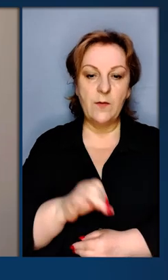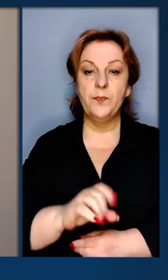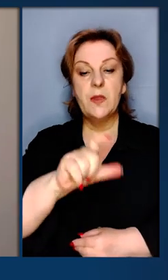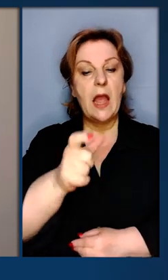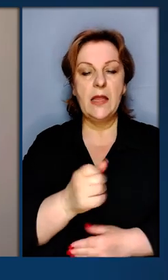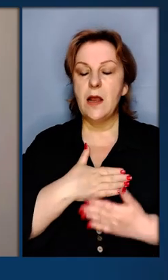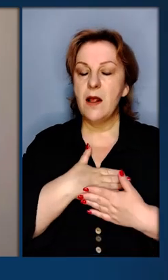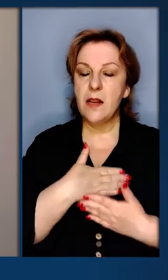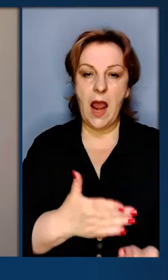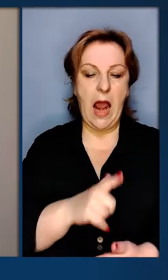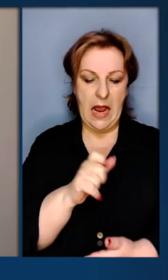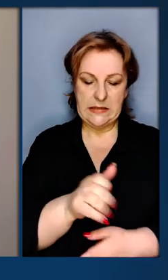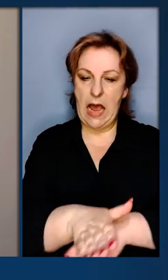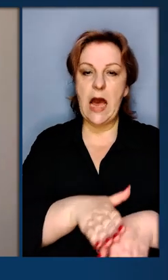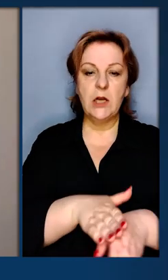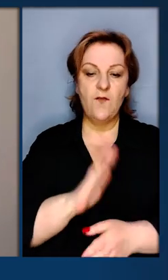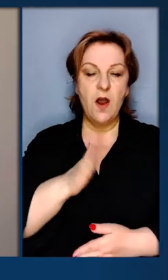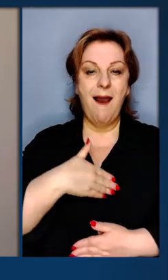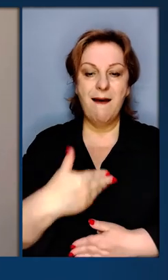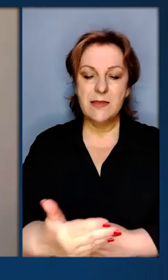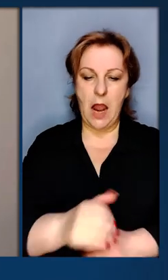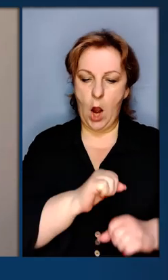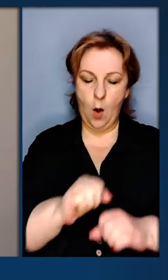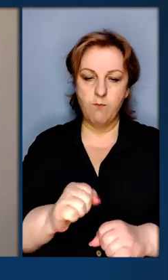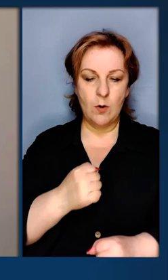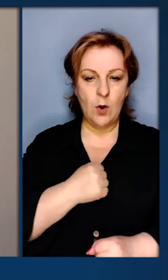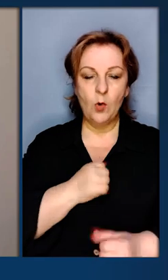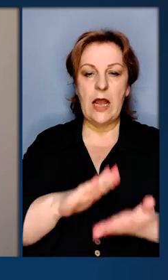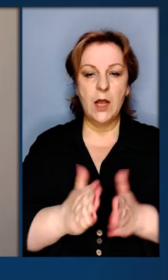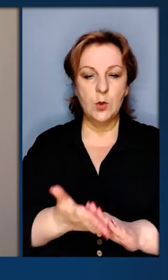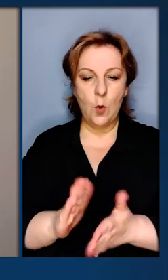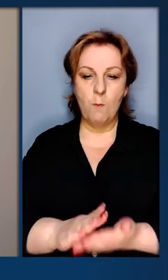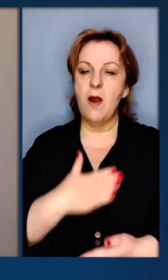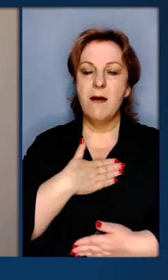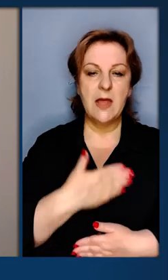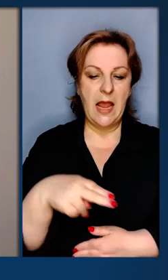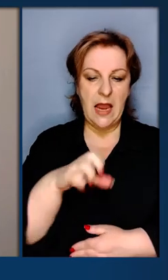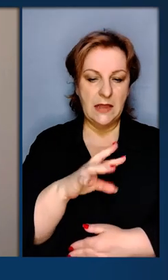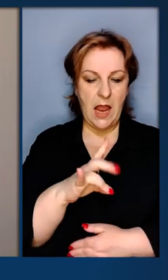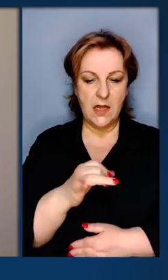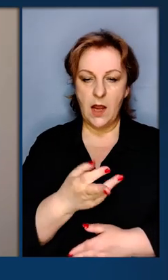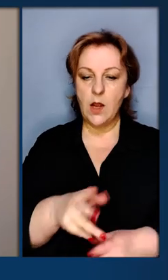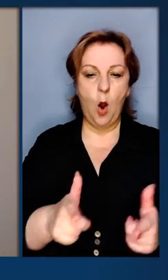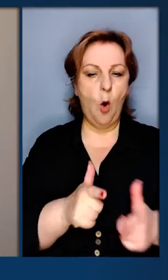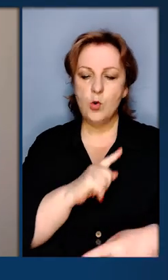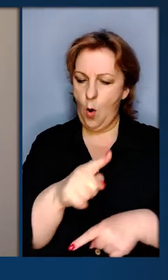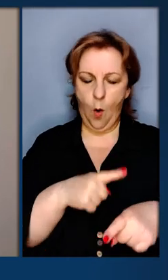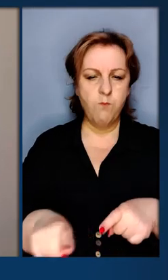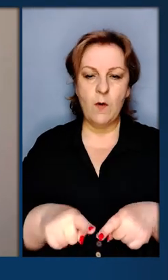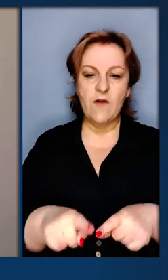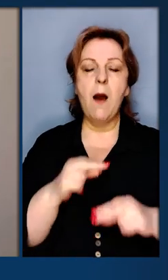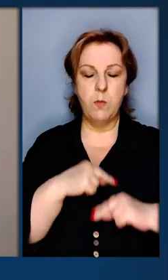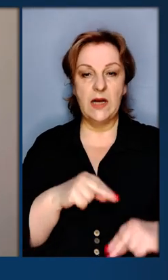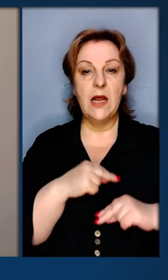Італія. Дякую за реалізацію наших оборонних домовленостей. Дякую, Данія, за готовність